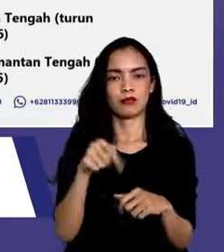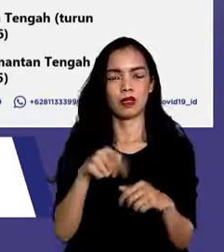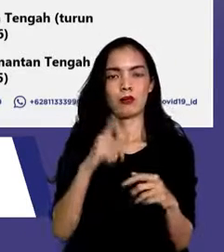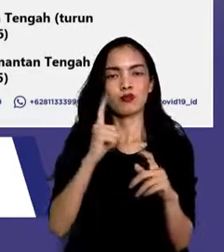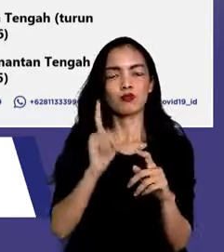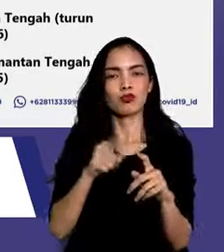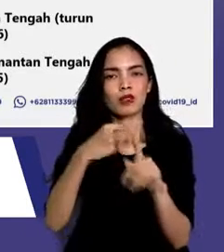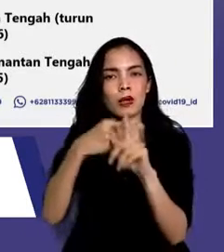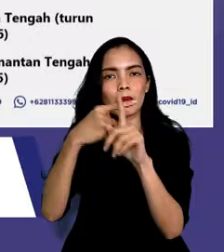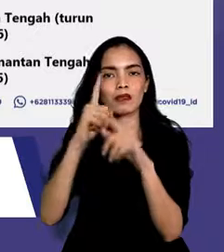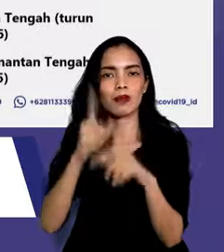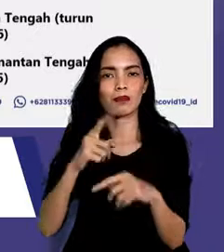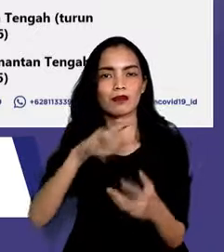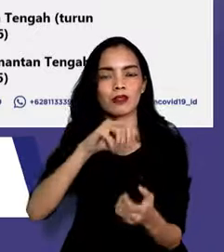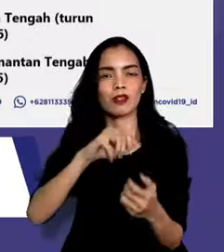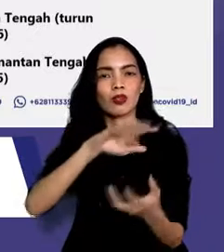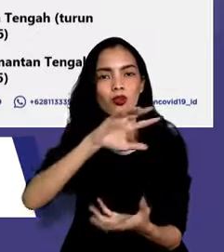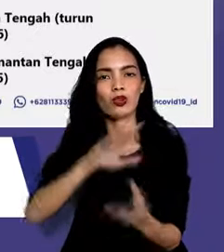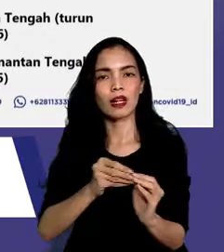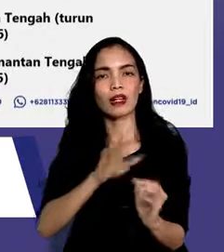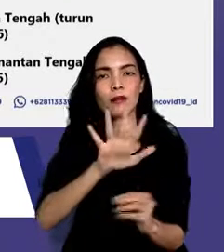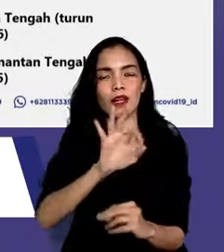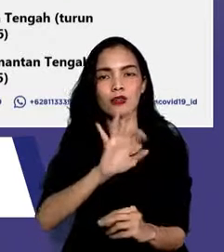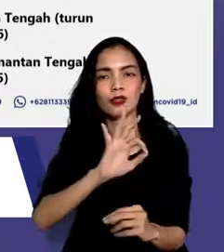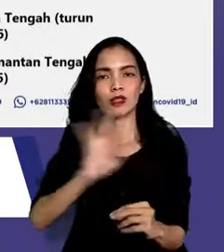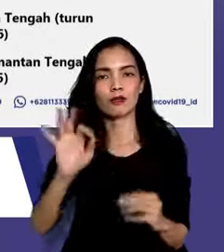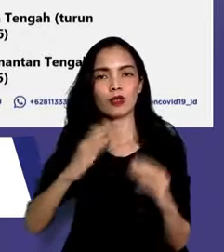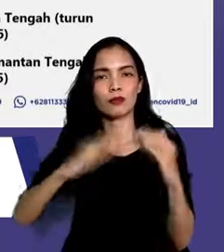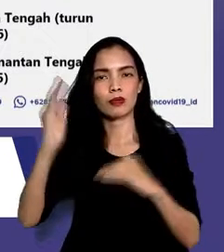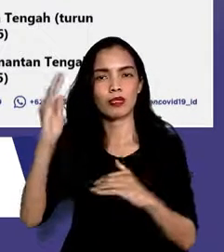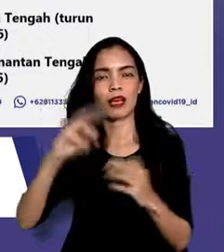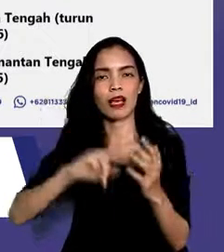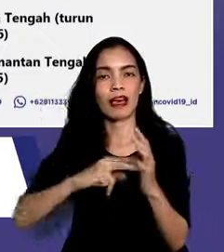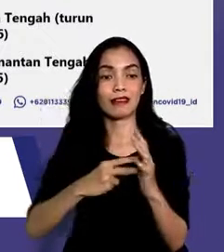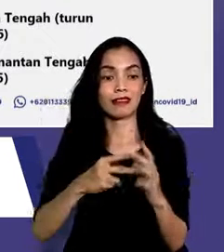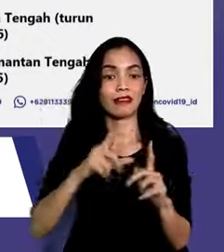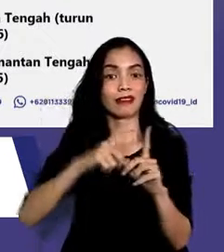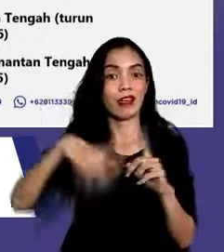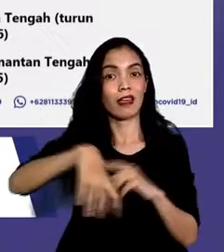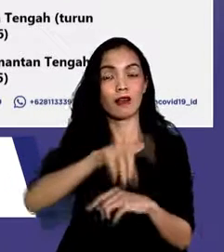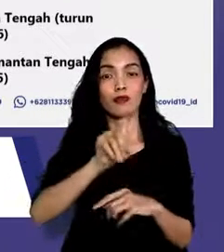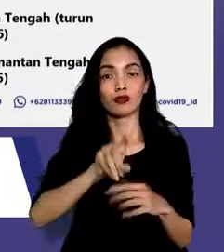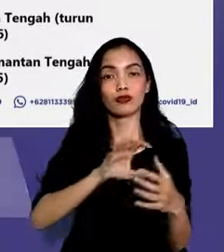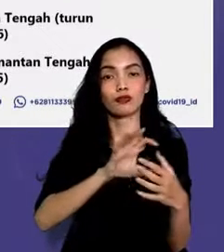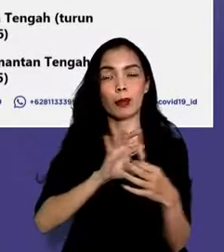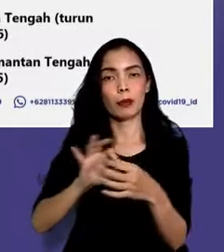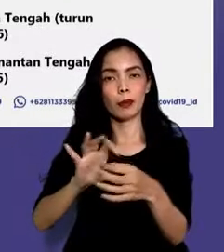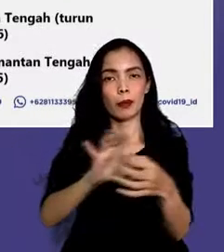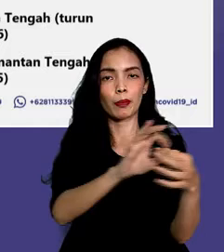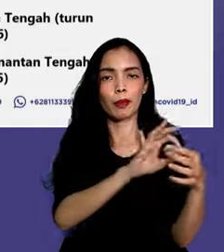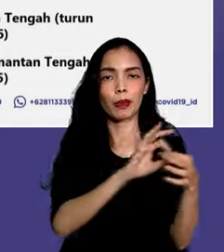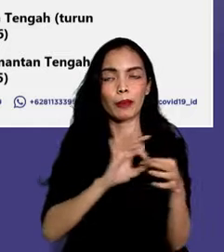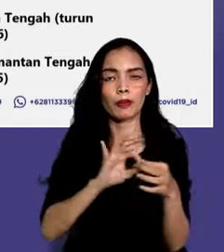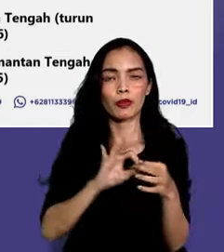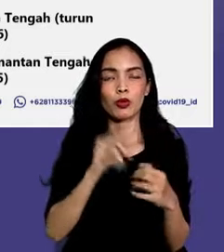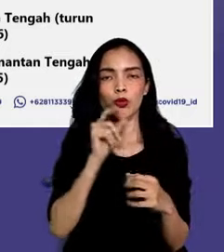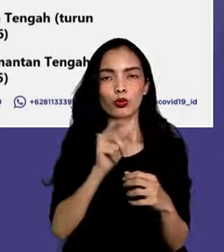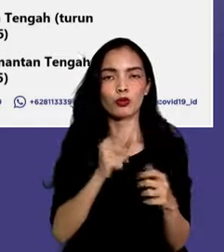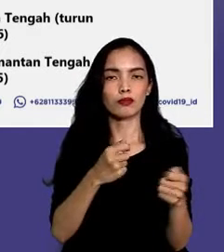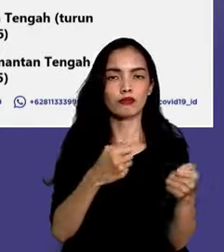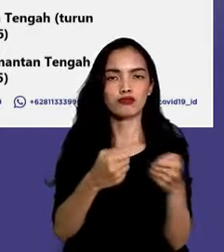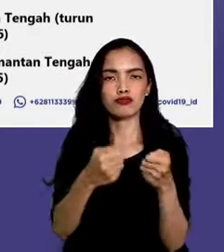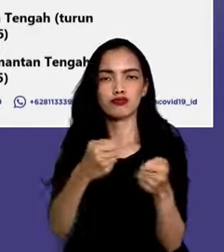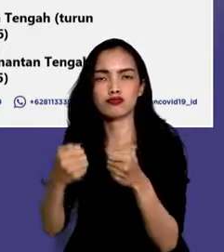500 ribu kasus, maka perlu upaya kolektif seluruh daerah dalam menangani pasien COVID-19 di